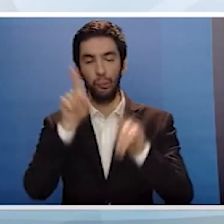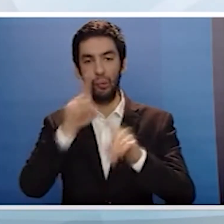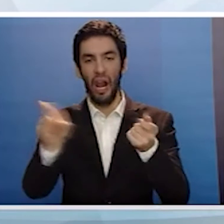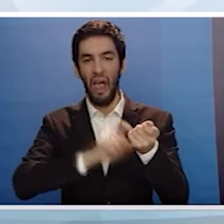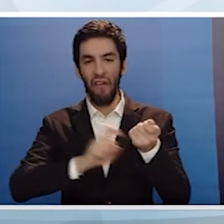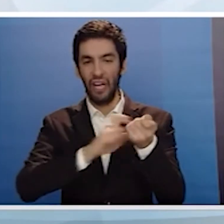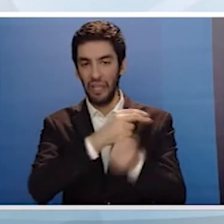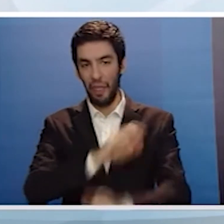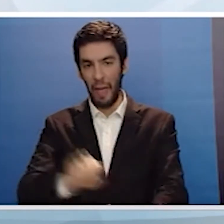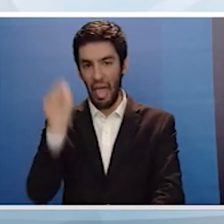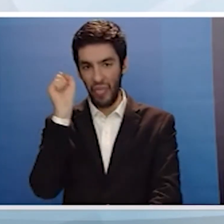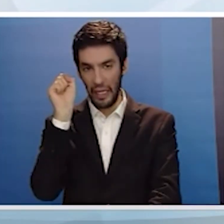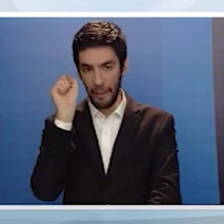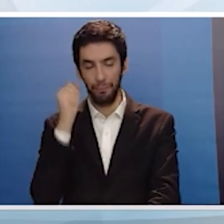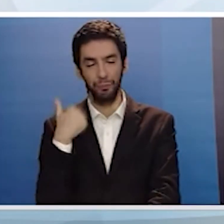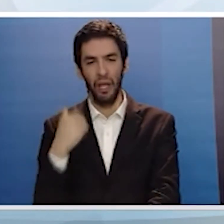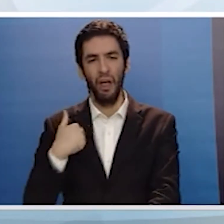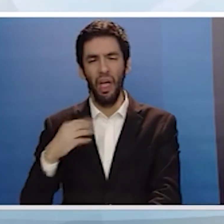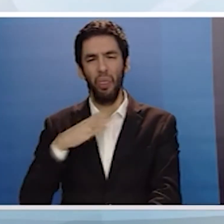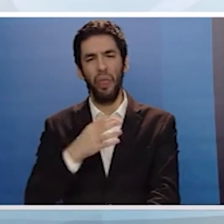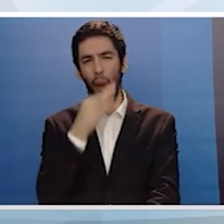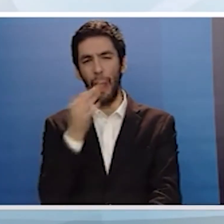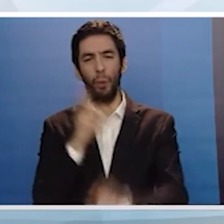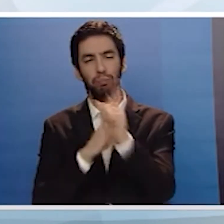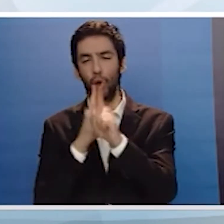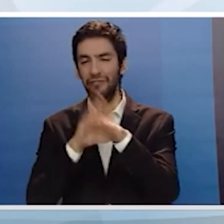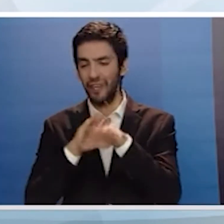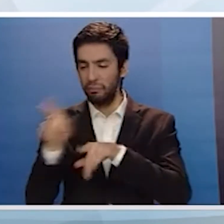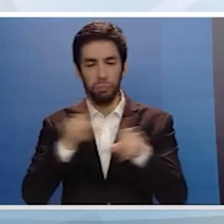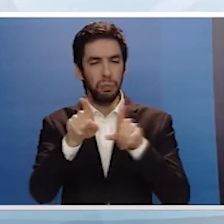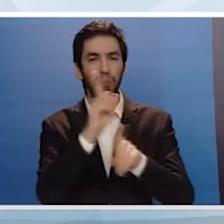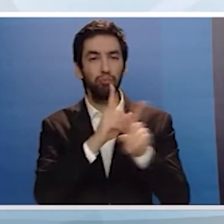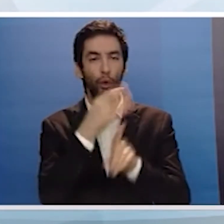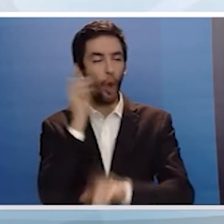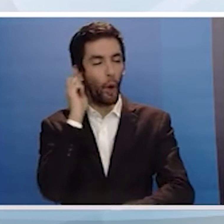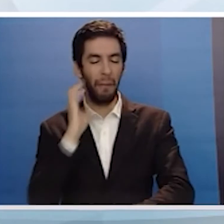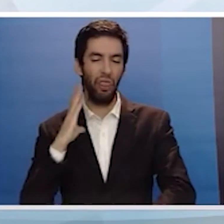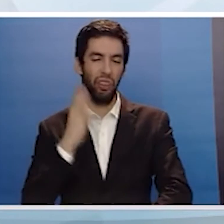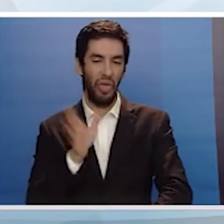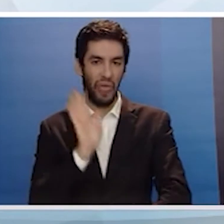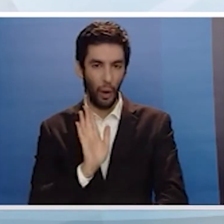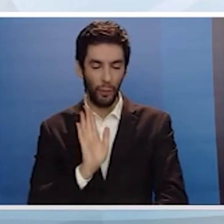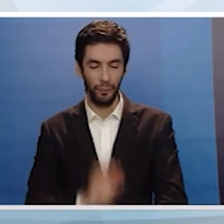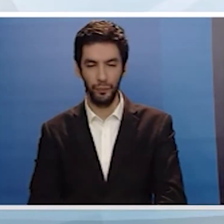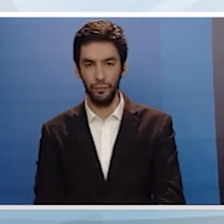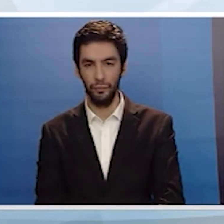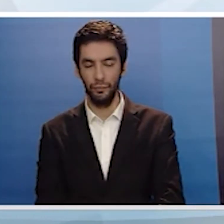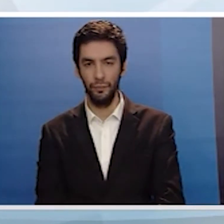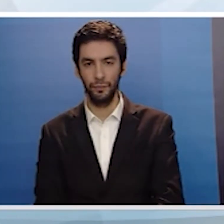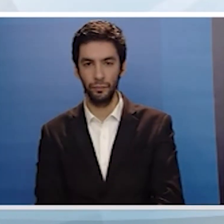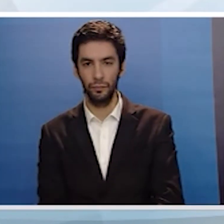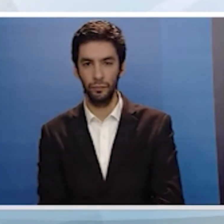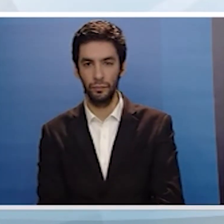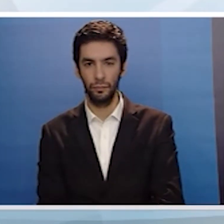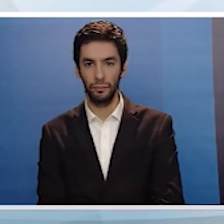λογική του πληστηριασμού τώρα ποιοι έκαναν τις προτάσεις και ποιοι όχι Αν ήταν αυτές οι προτάσεις προηγουμένως γιατί δεν εγκρίθηκαν στις 17